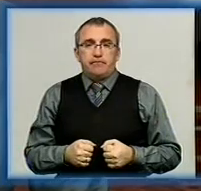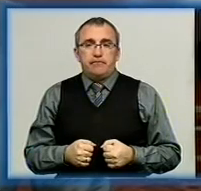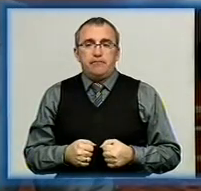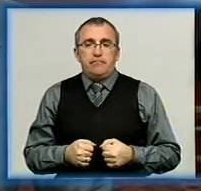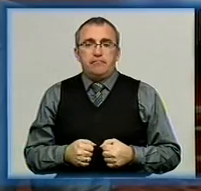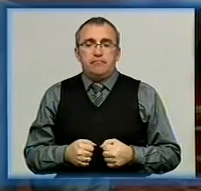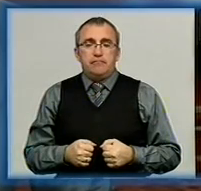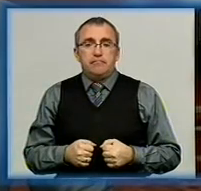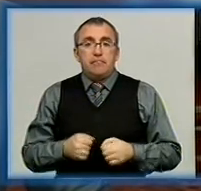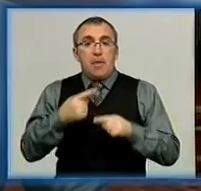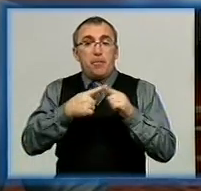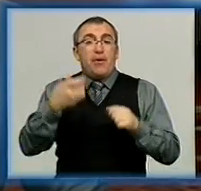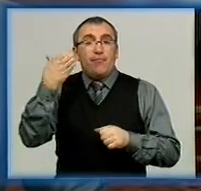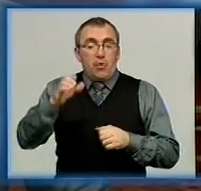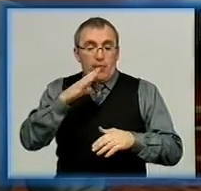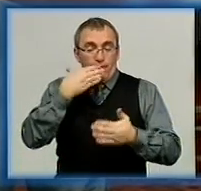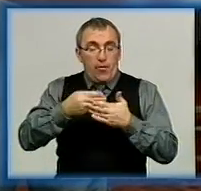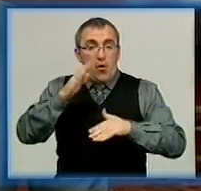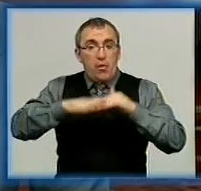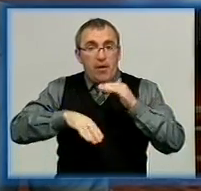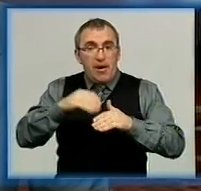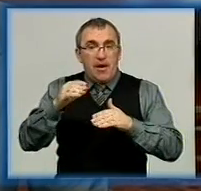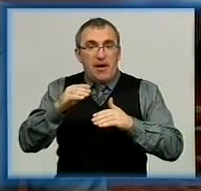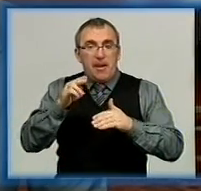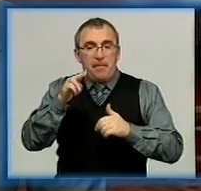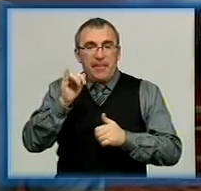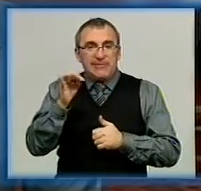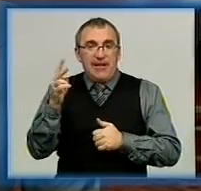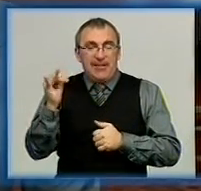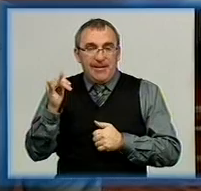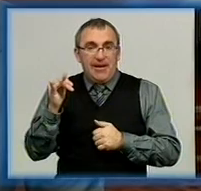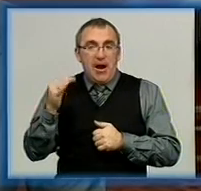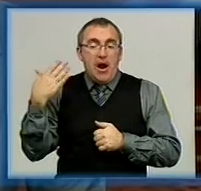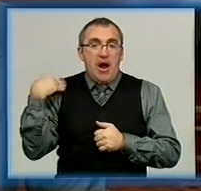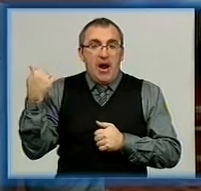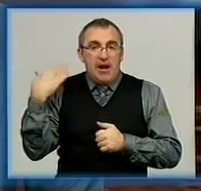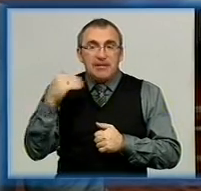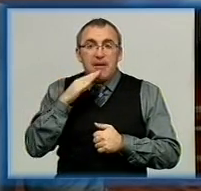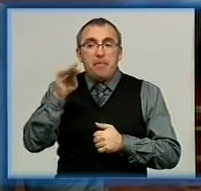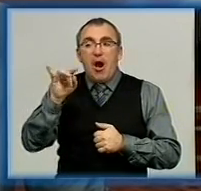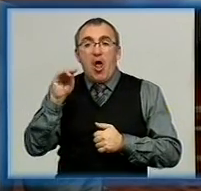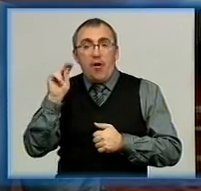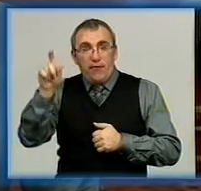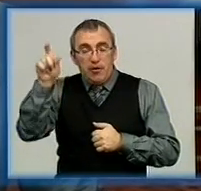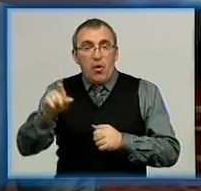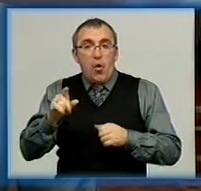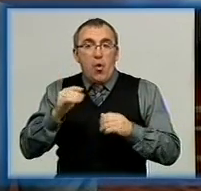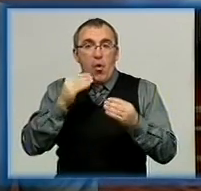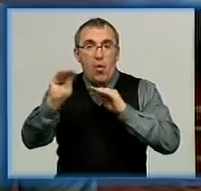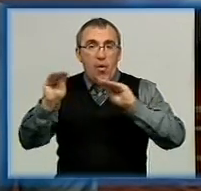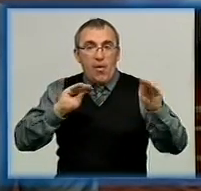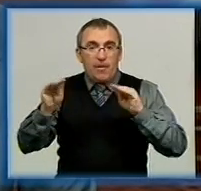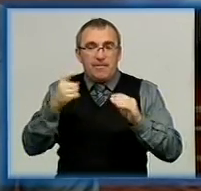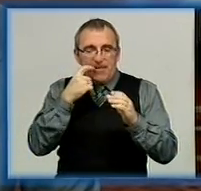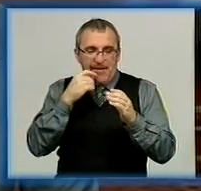Понад пів сотні власноруч створених писанок привезла до Кіровограду Олександрійська майстриня Ірина Михайлевич. Вона відтворює колекцію знаменитих писанок